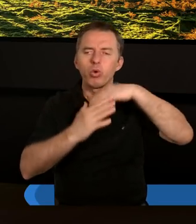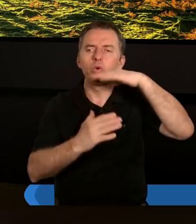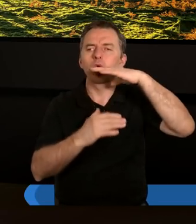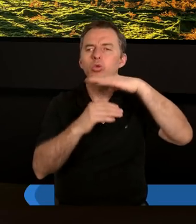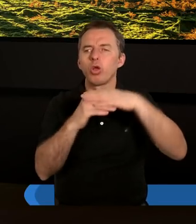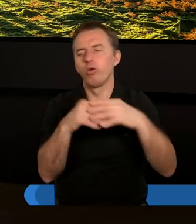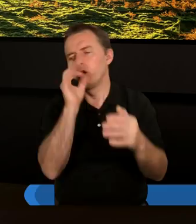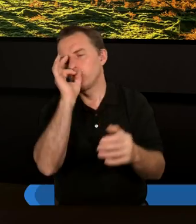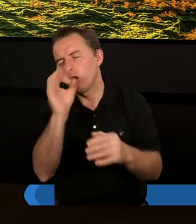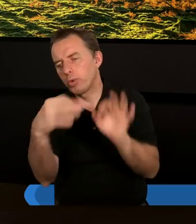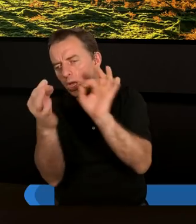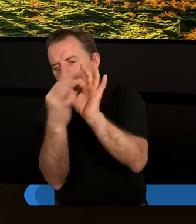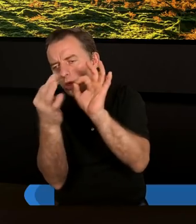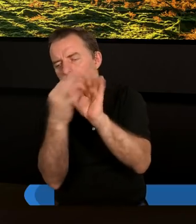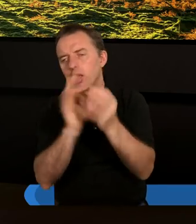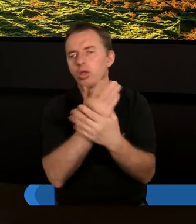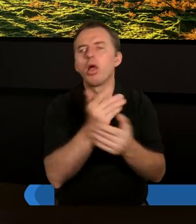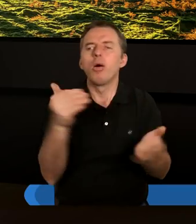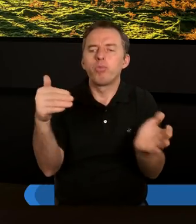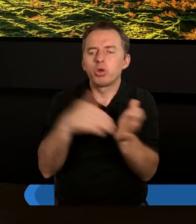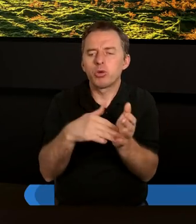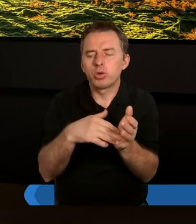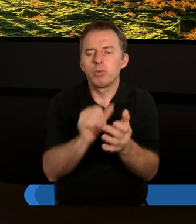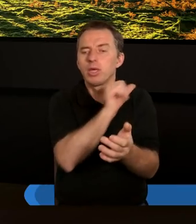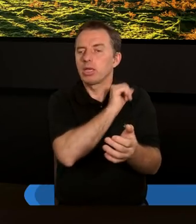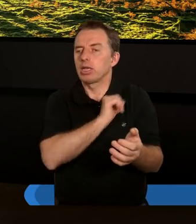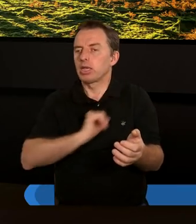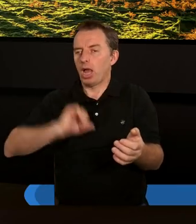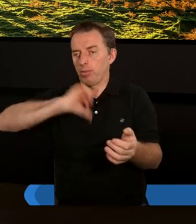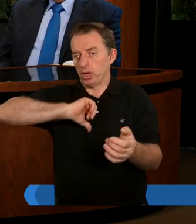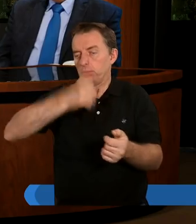dobre relacje z innymi, to czego potrzebujemy sami?